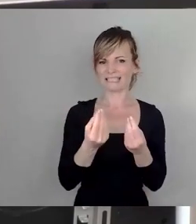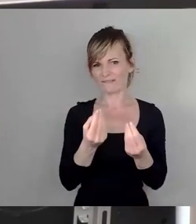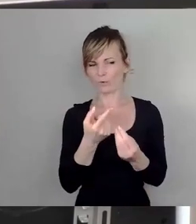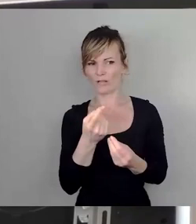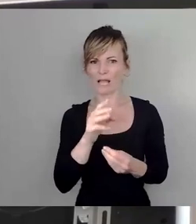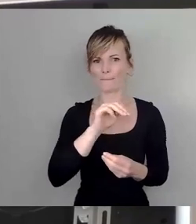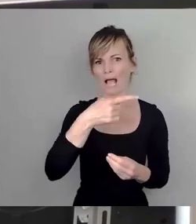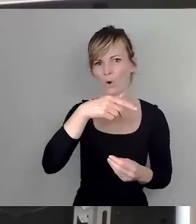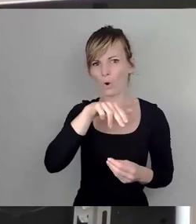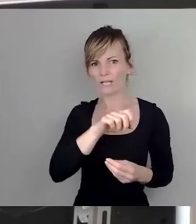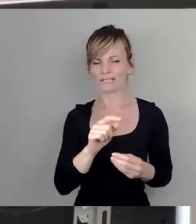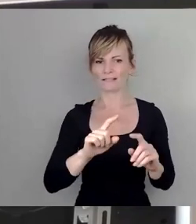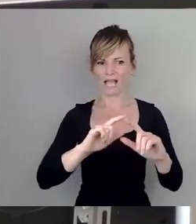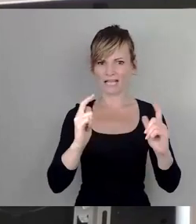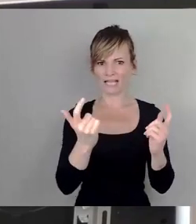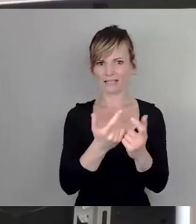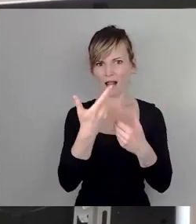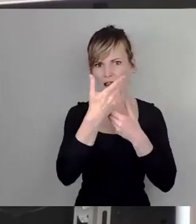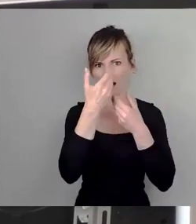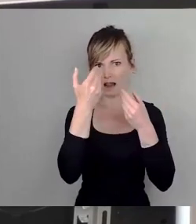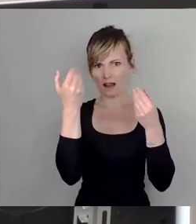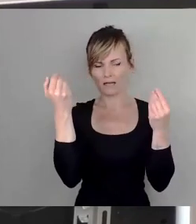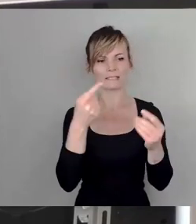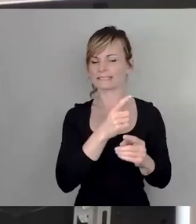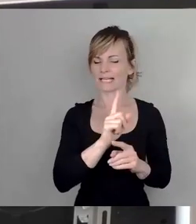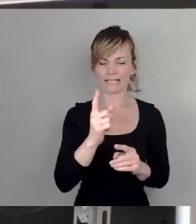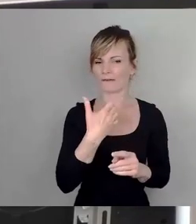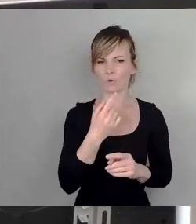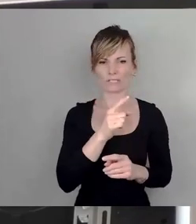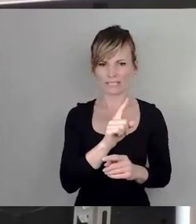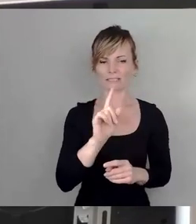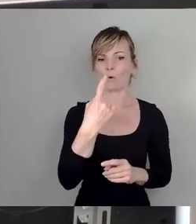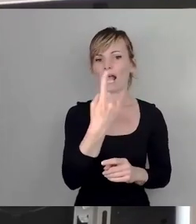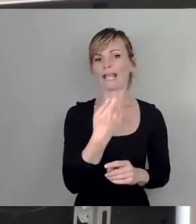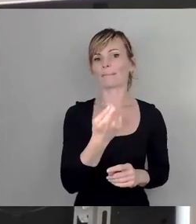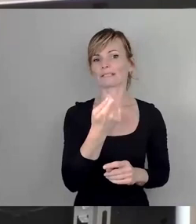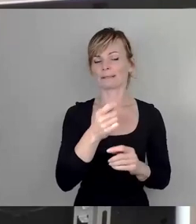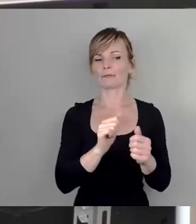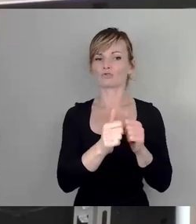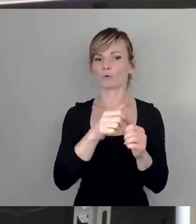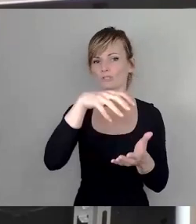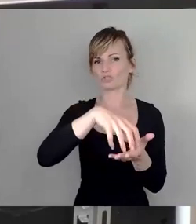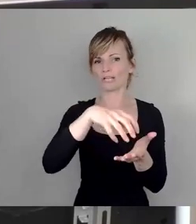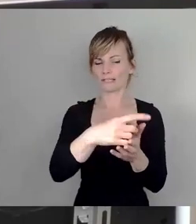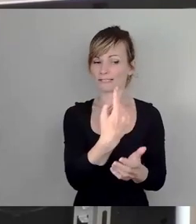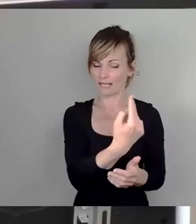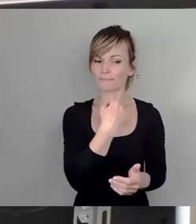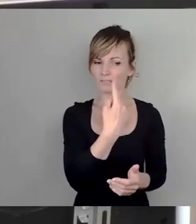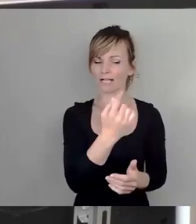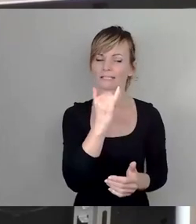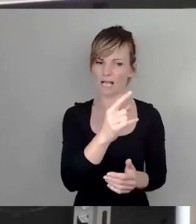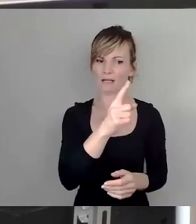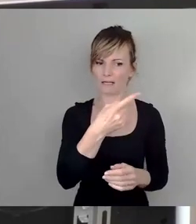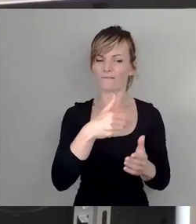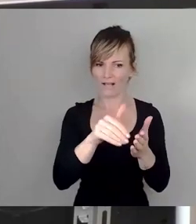wollen wir nicht. Und auch der Eigenbetrieb Sport hat zugesagt, dass wir die Magern Arena definitiv im Bestand sanieren und